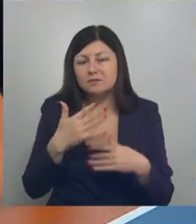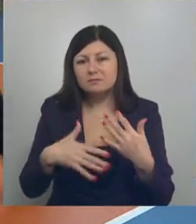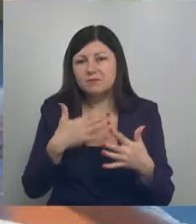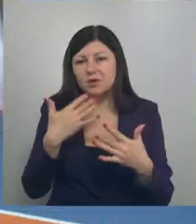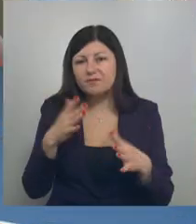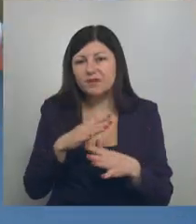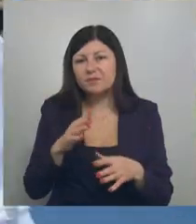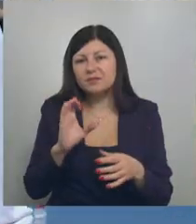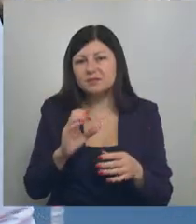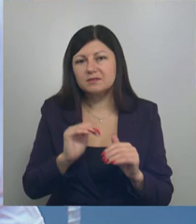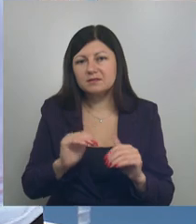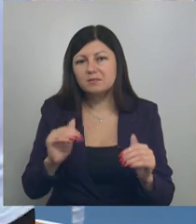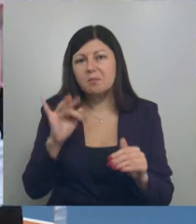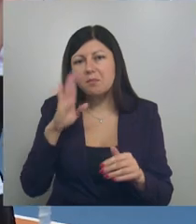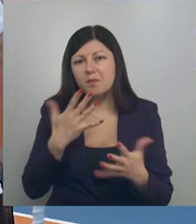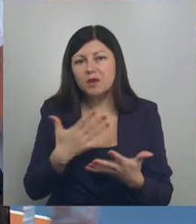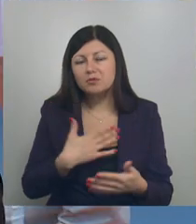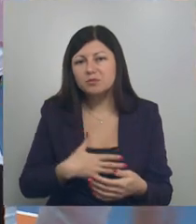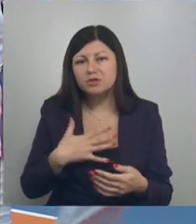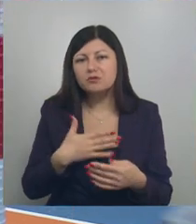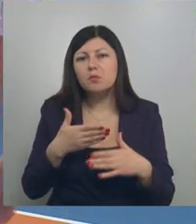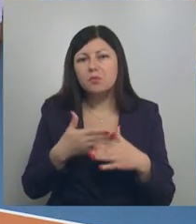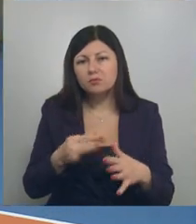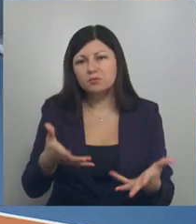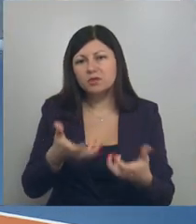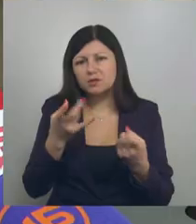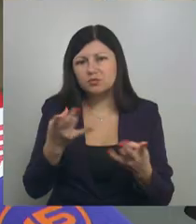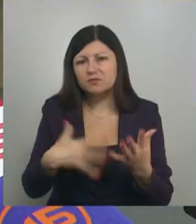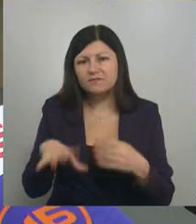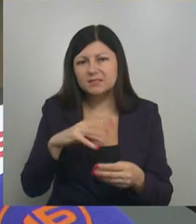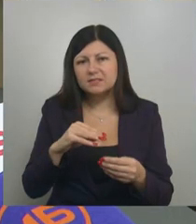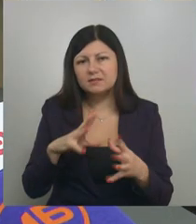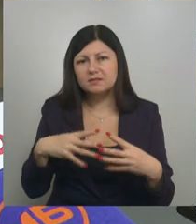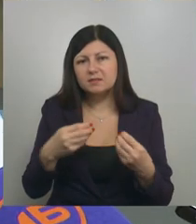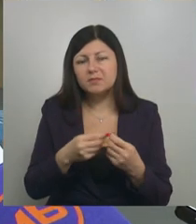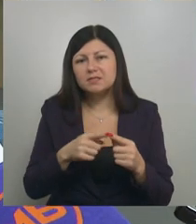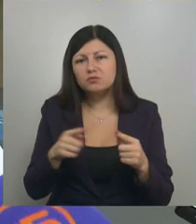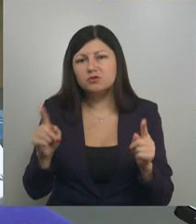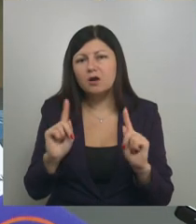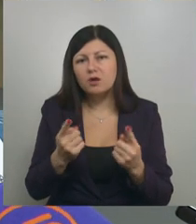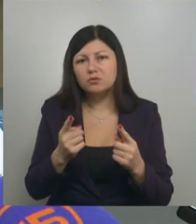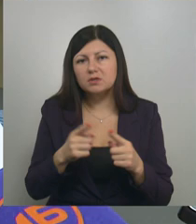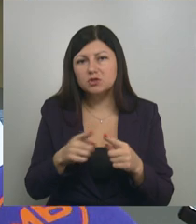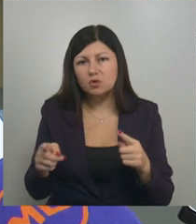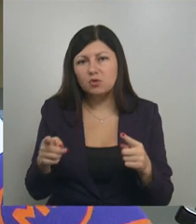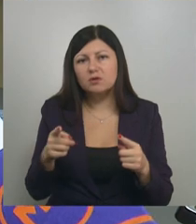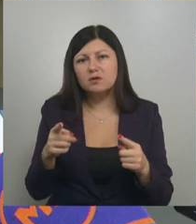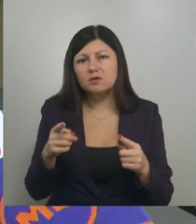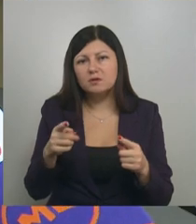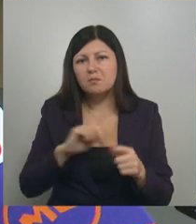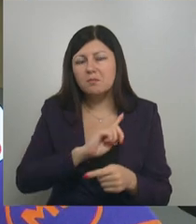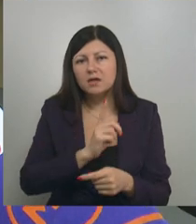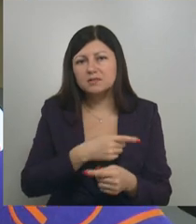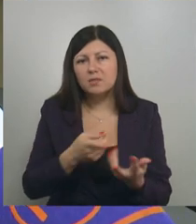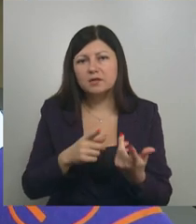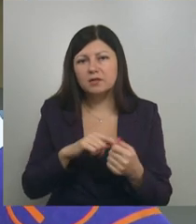детей. Папы, которые переживают. Поэтому помощь и поддержка нужна всей семье. За очень короткий срок максимальное